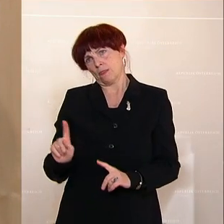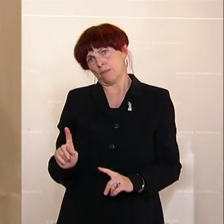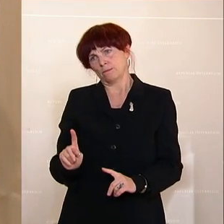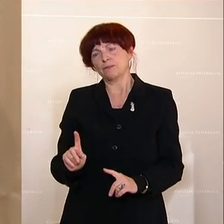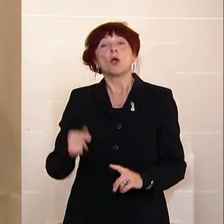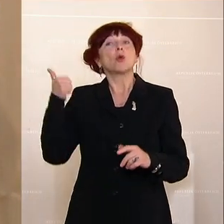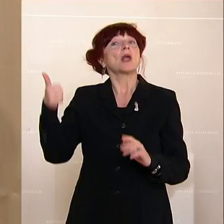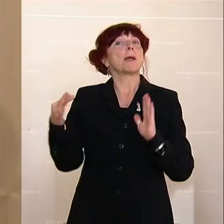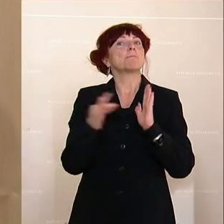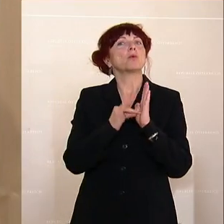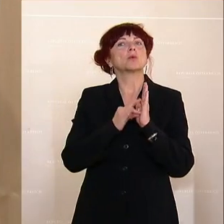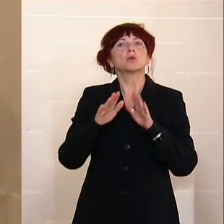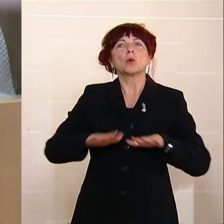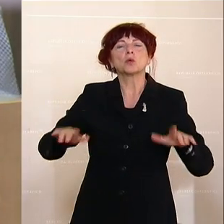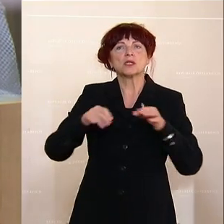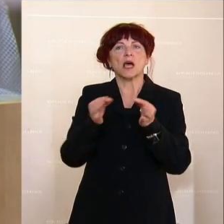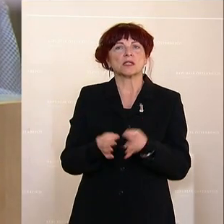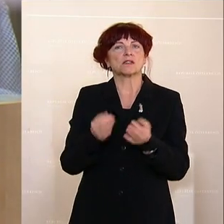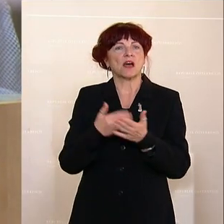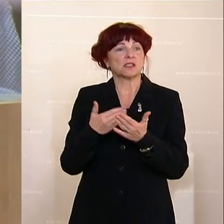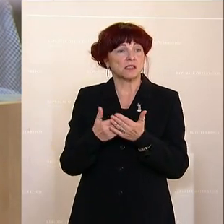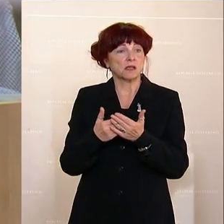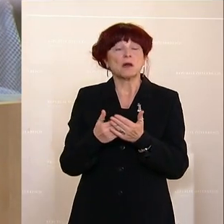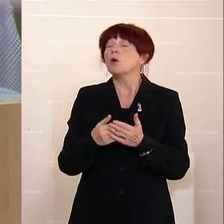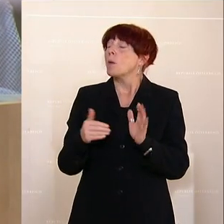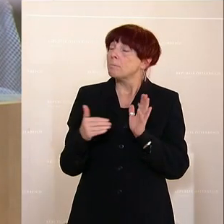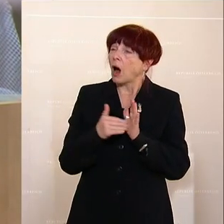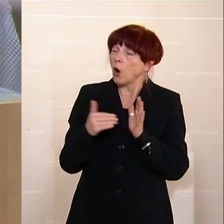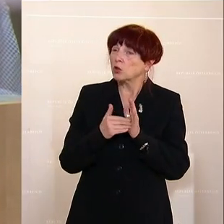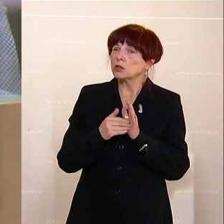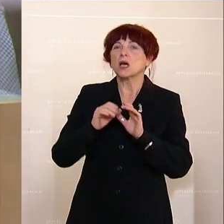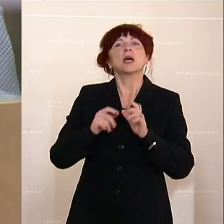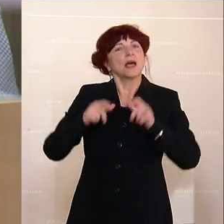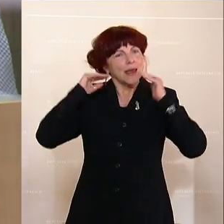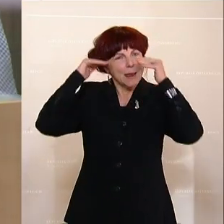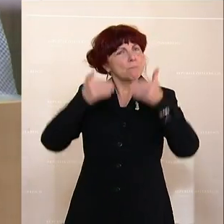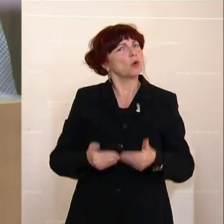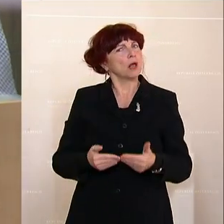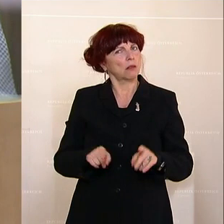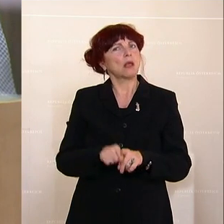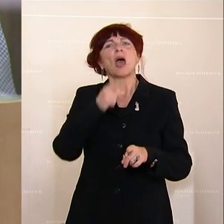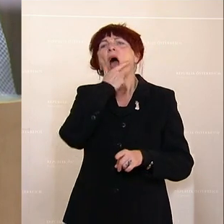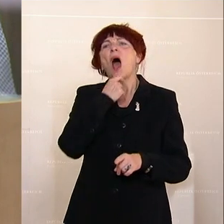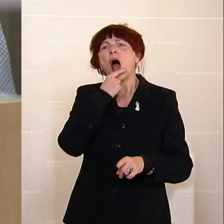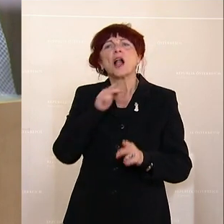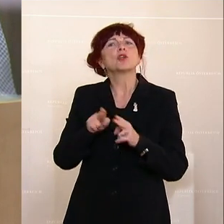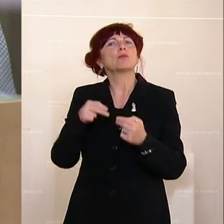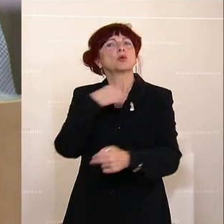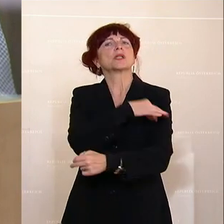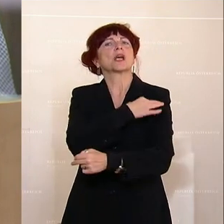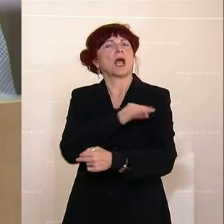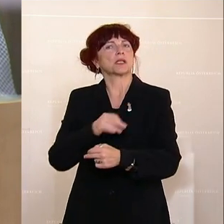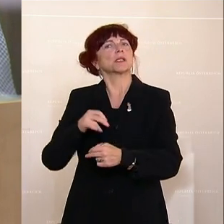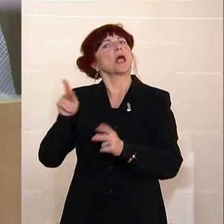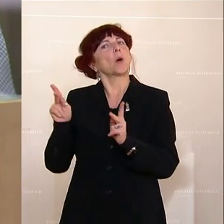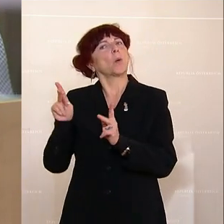zur Debatte steht heute, ist der, warum es überhaupt notwendig ist, dass die Immunität vom Altbundeskanzler Kurz aufgehoben wird. Denn warum muss man überhaupt